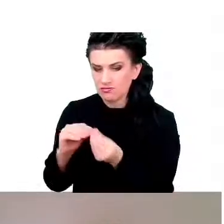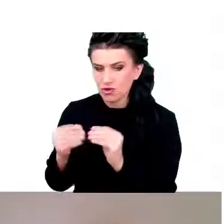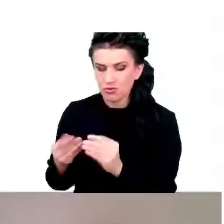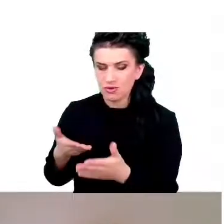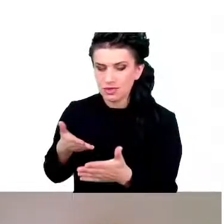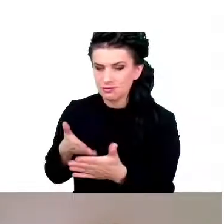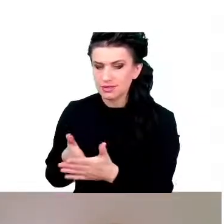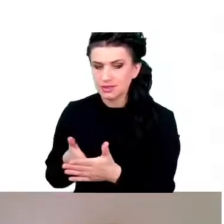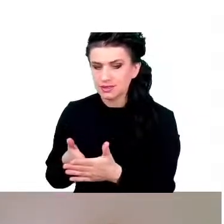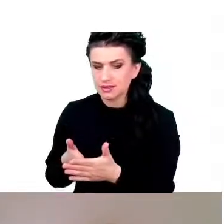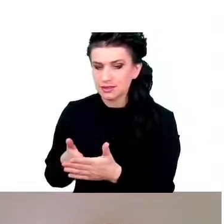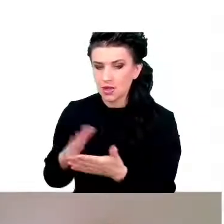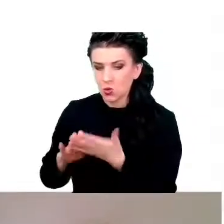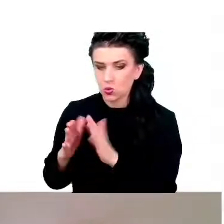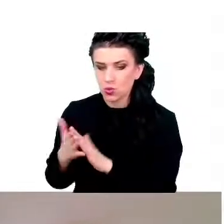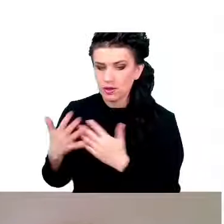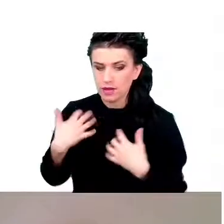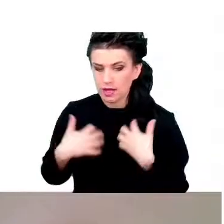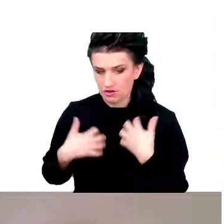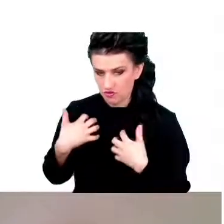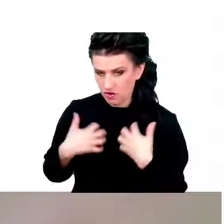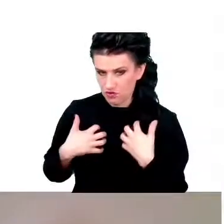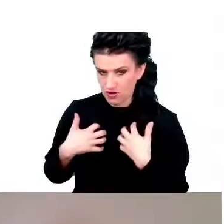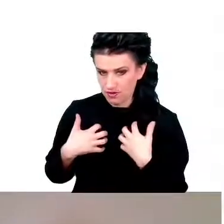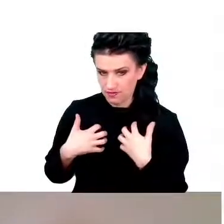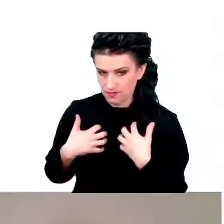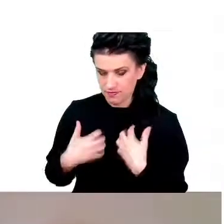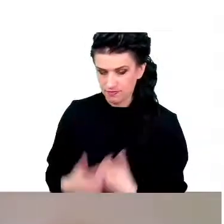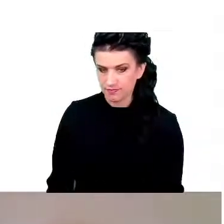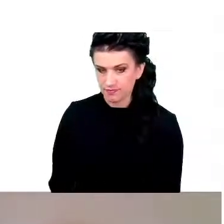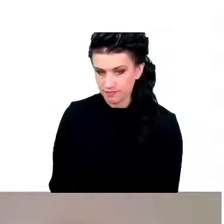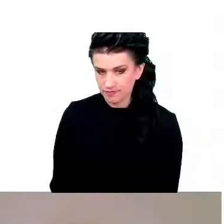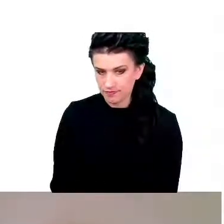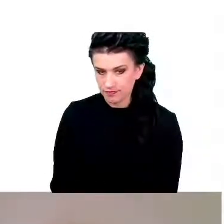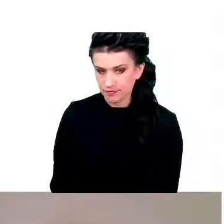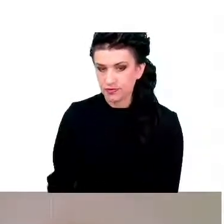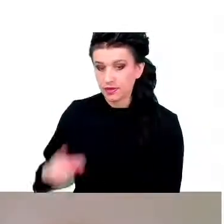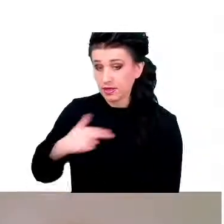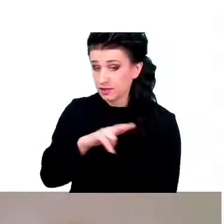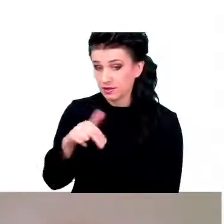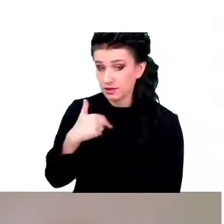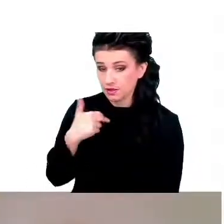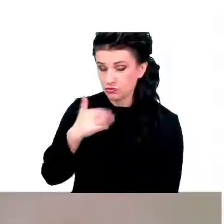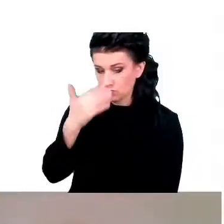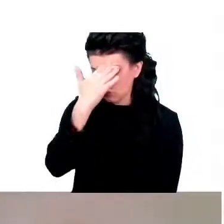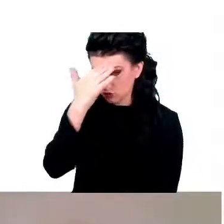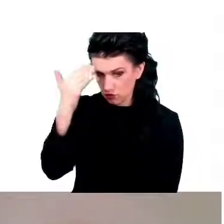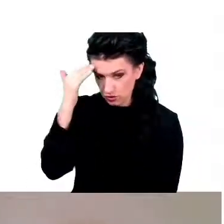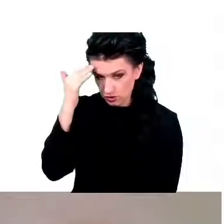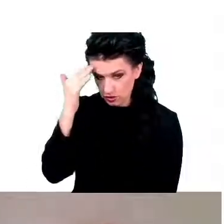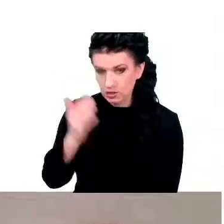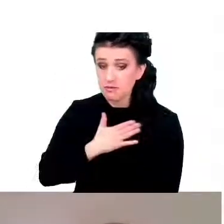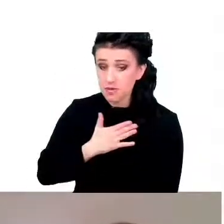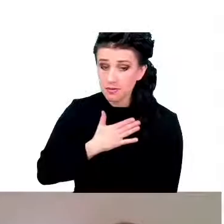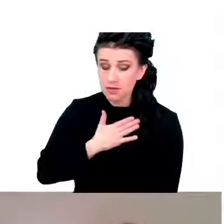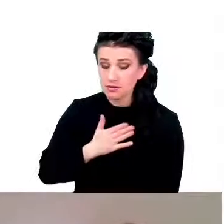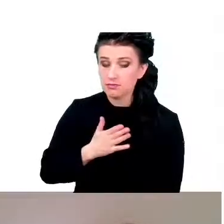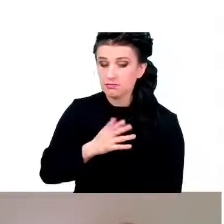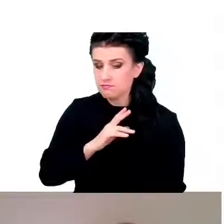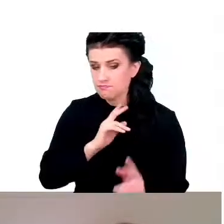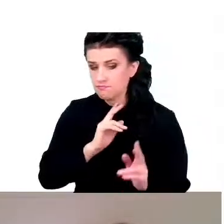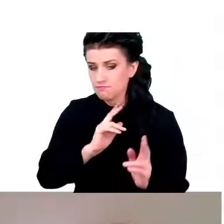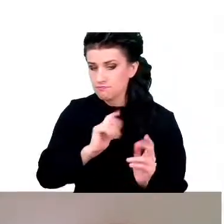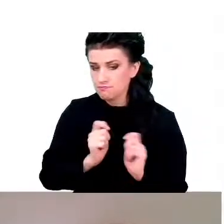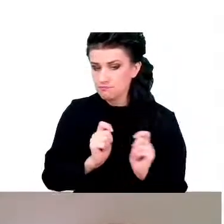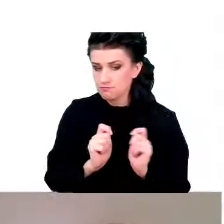obrębie układu nerwowego. O co chodzi? Chodzi o to, że w naszym mózgu mamy sygnały pobudzające